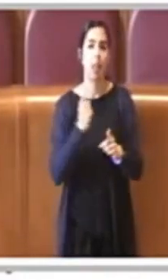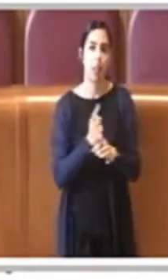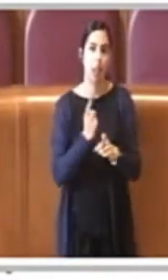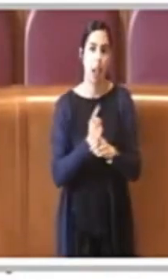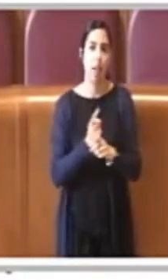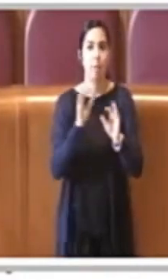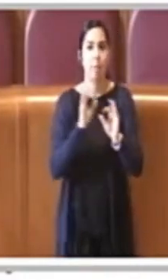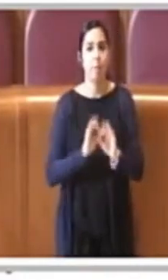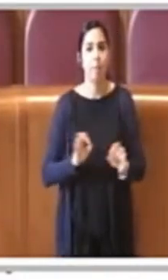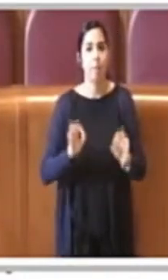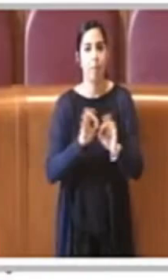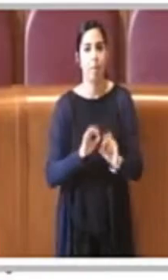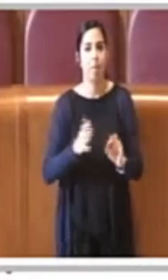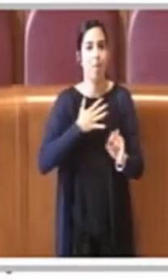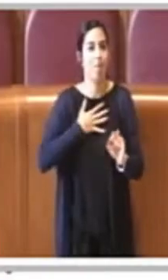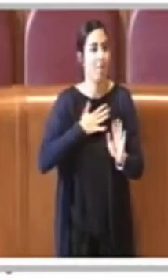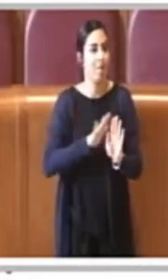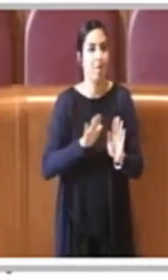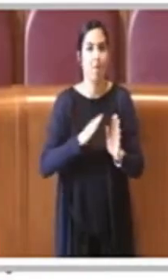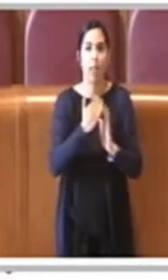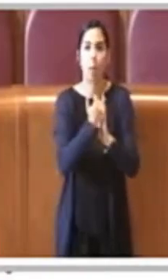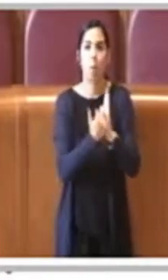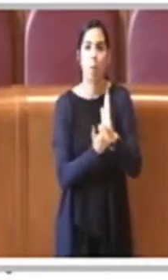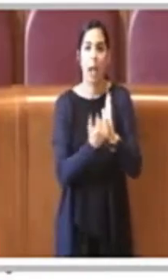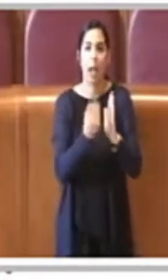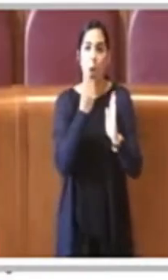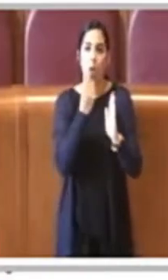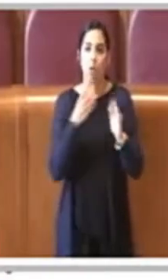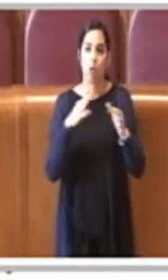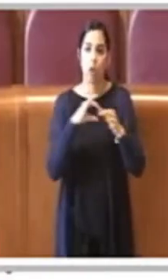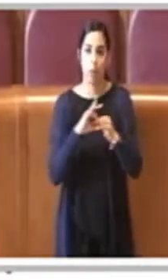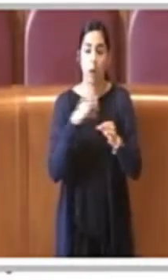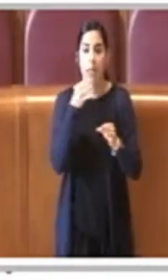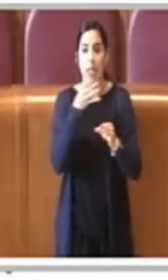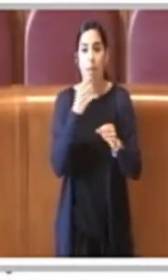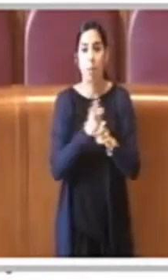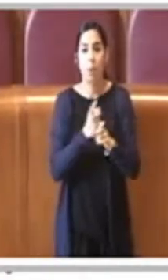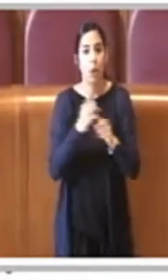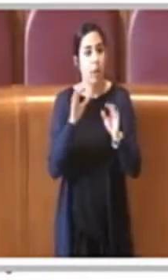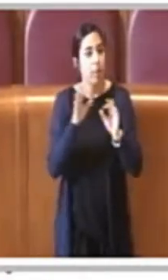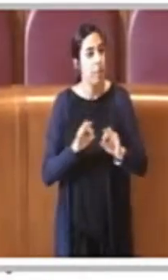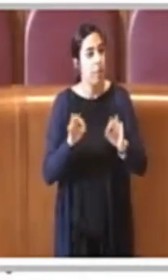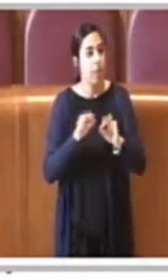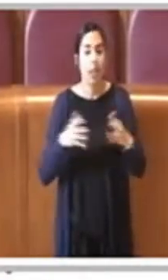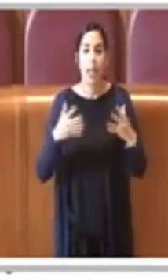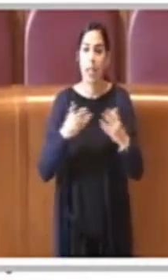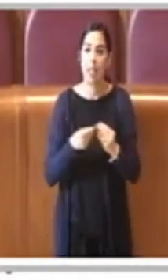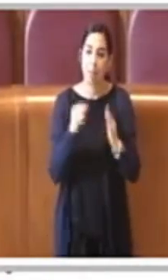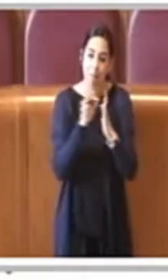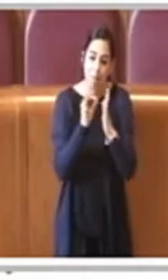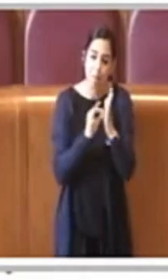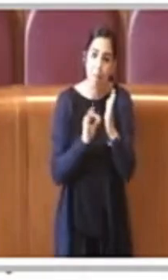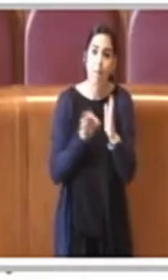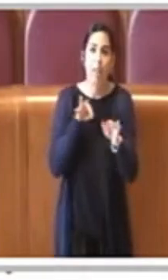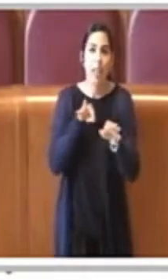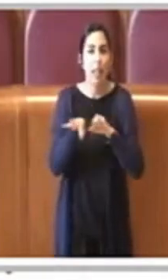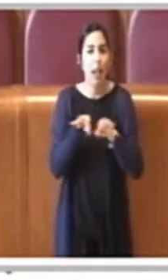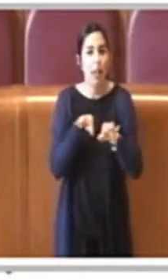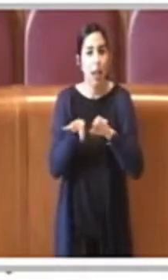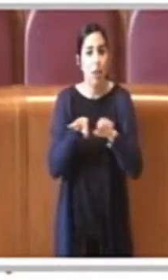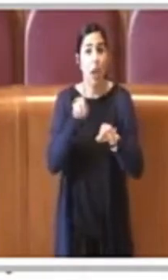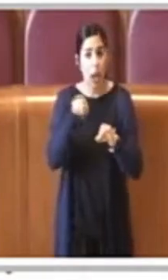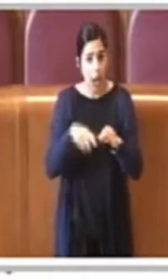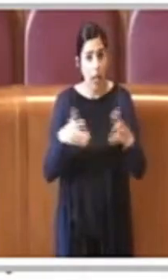proprio piano del cibo perciò ovviamente creare delle linee strategiche anche insieme ovviamente alla